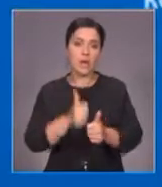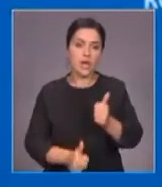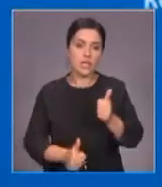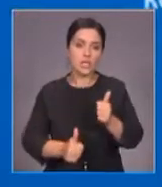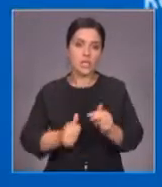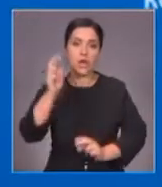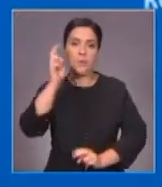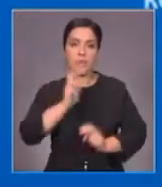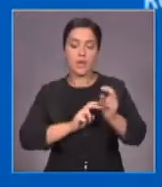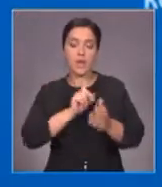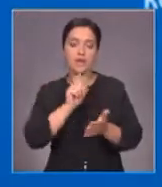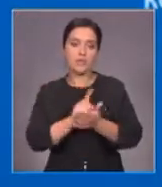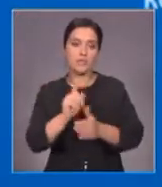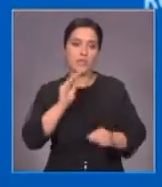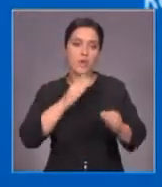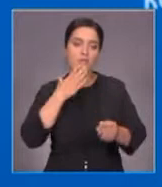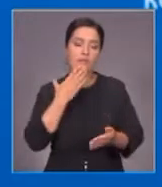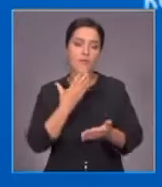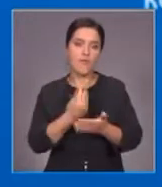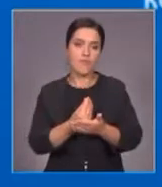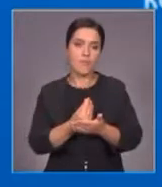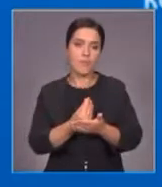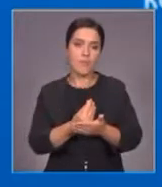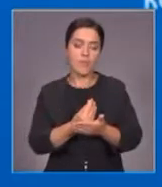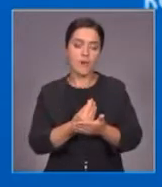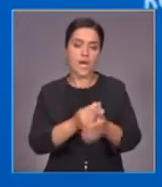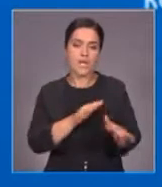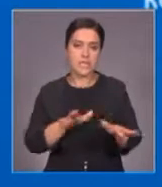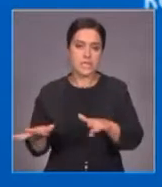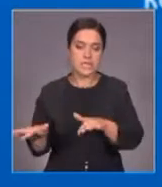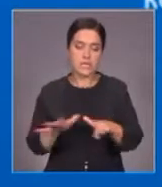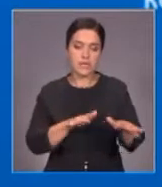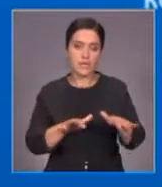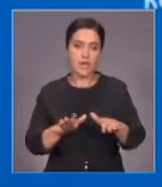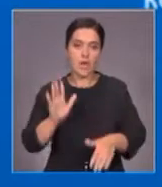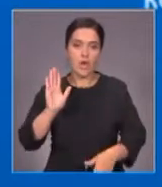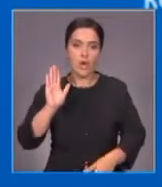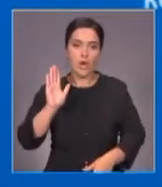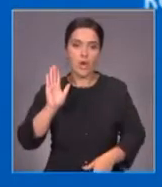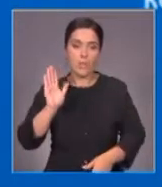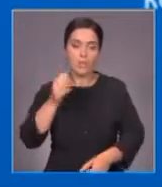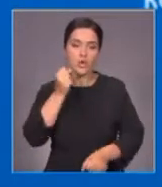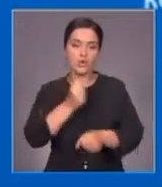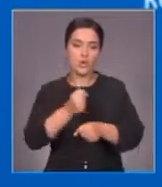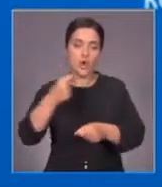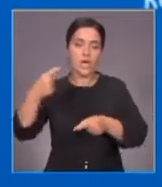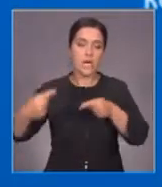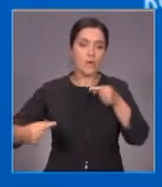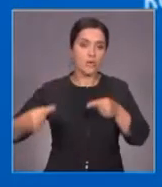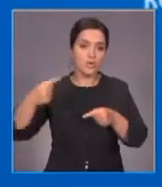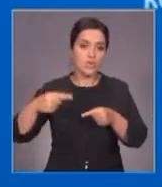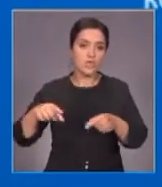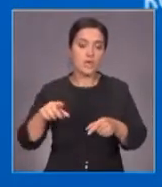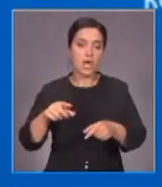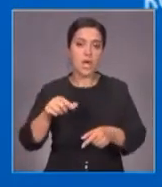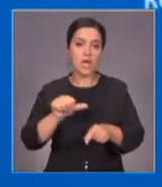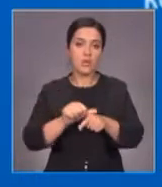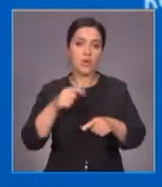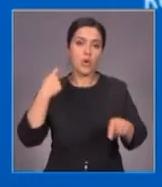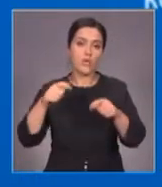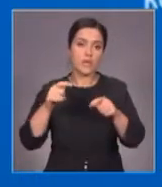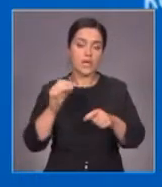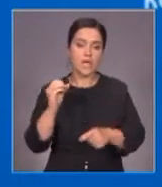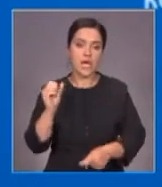должно построить свой четкий алгоритм действий. Здесь будет уже жесткая конкуренция не только с товарами